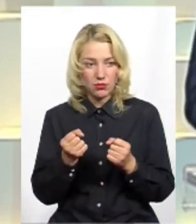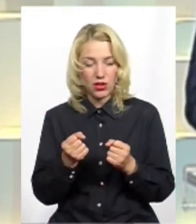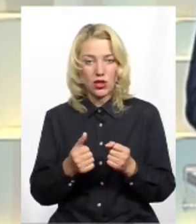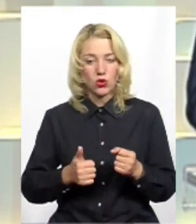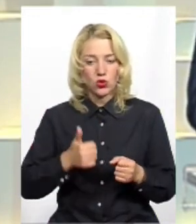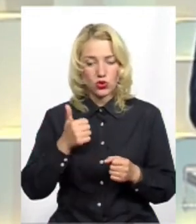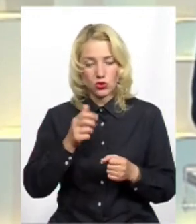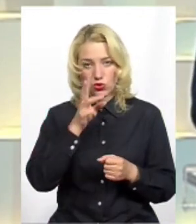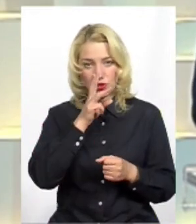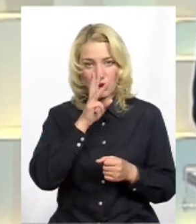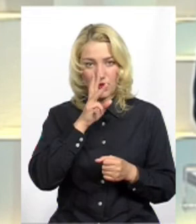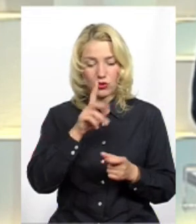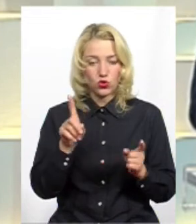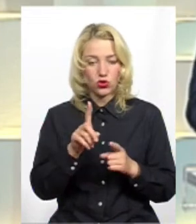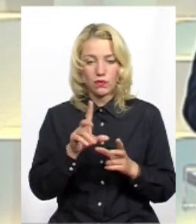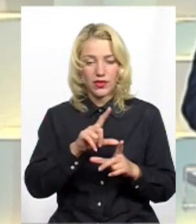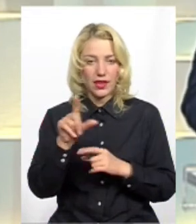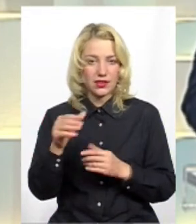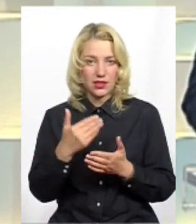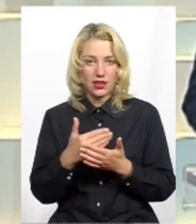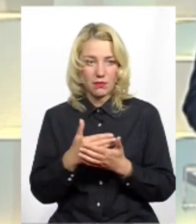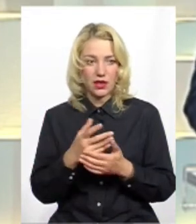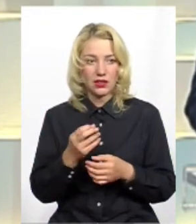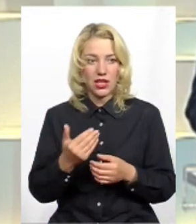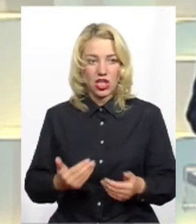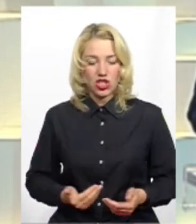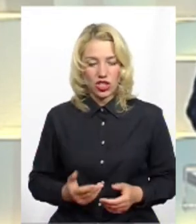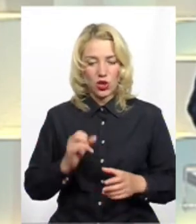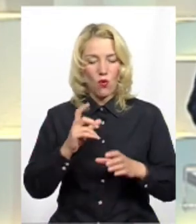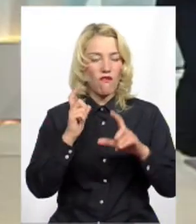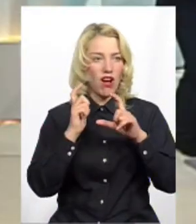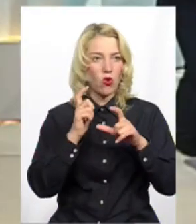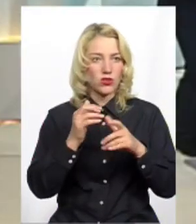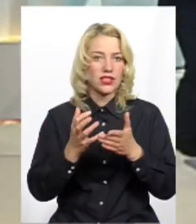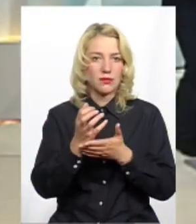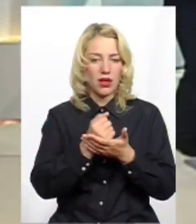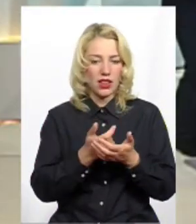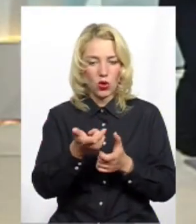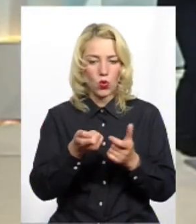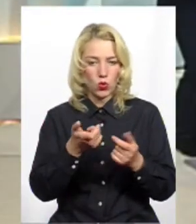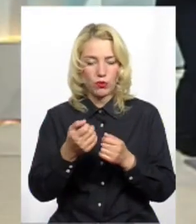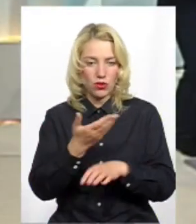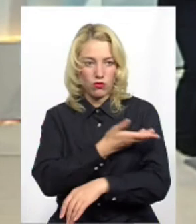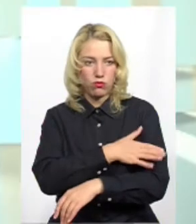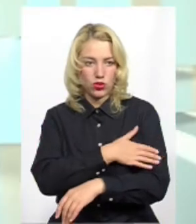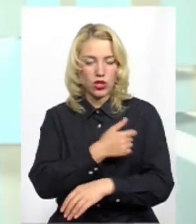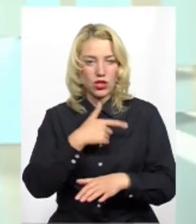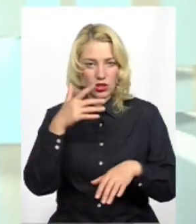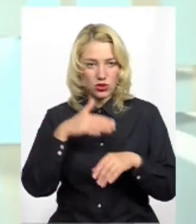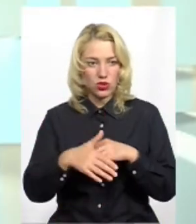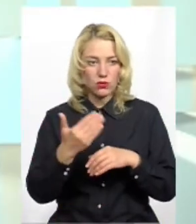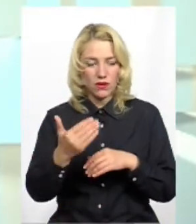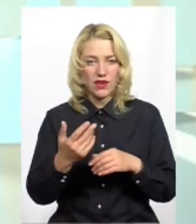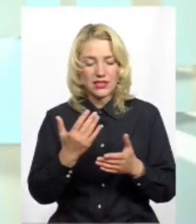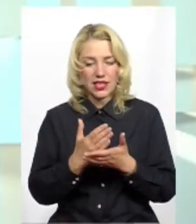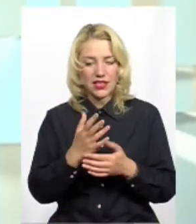достойну зарплатню, щоб не їздила там, жити в вагончику, збирати ту саму кладнівку до Польщі. Зрозуміла, дуже хочеться, ми зрозуміли вашу